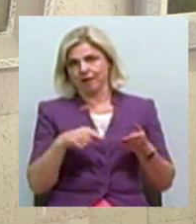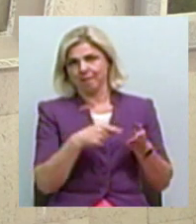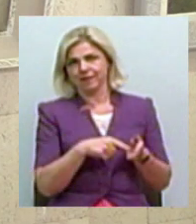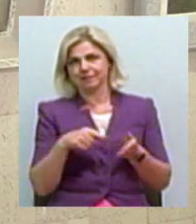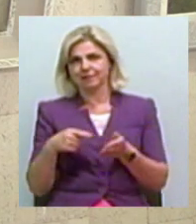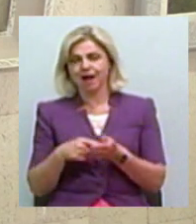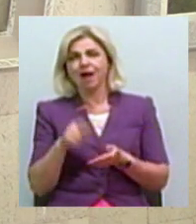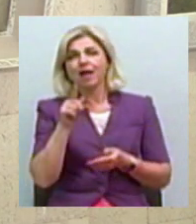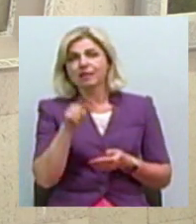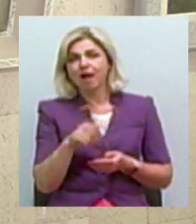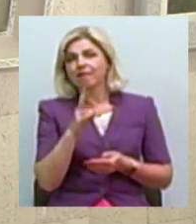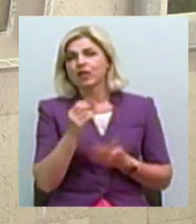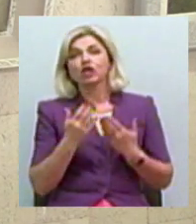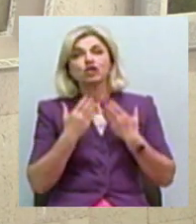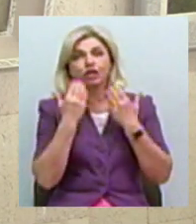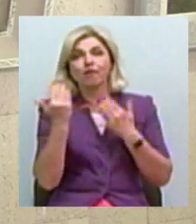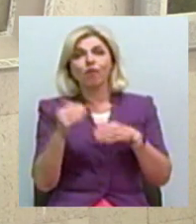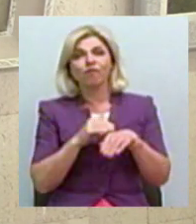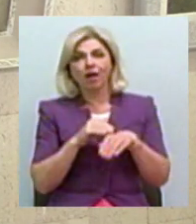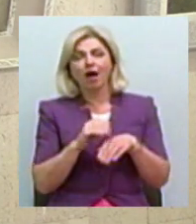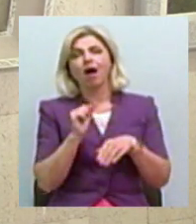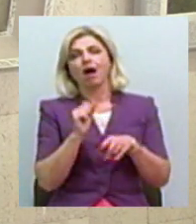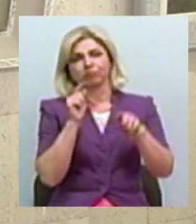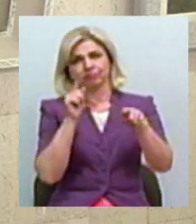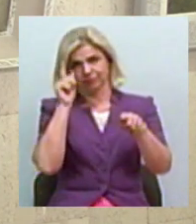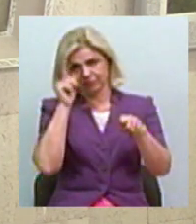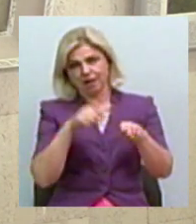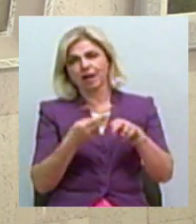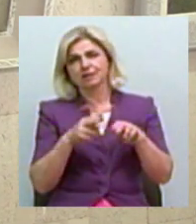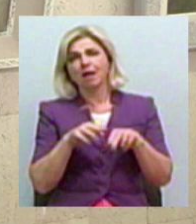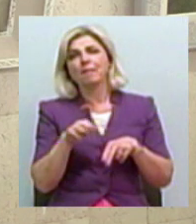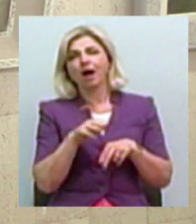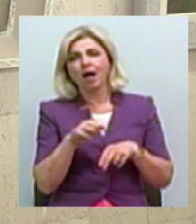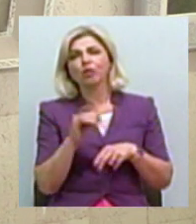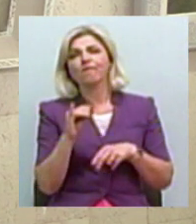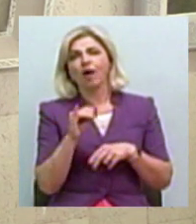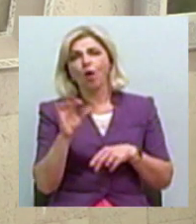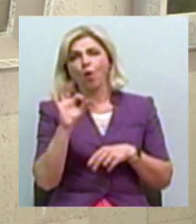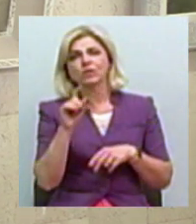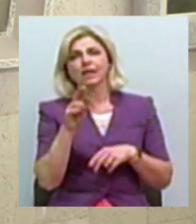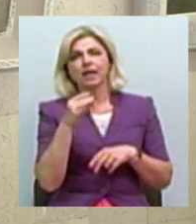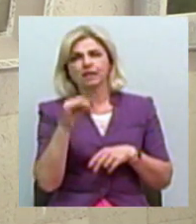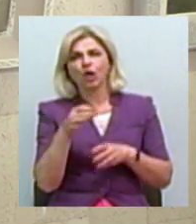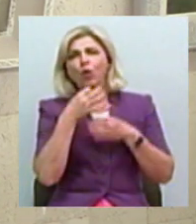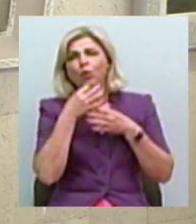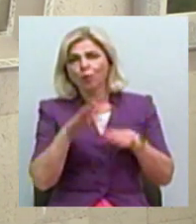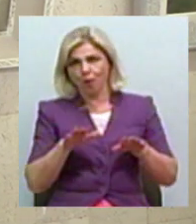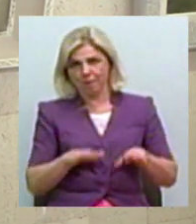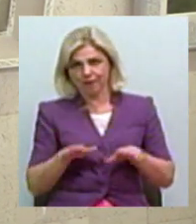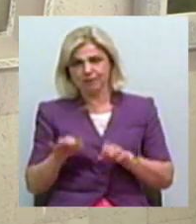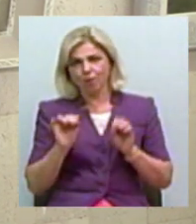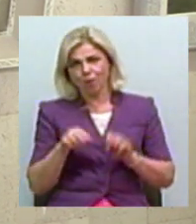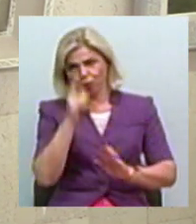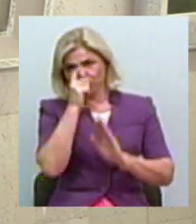навіть не читаючи його фамілію, а оцей Михайло Іванович Озерний. В будь-якому залі, в будь-якому місці можна його